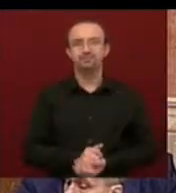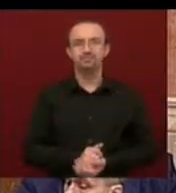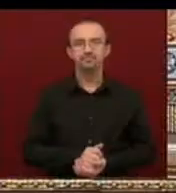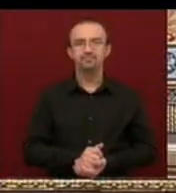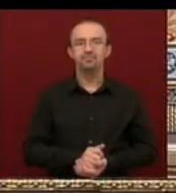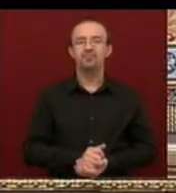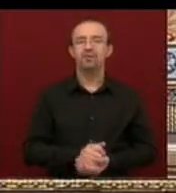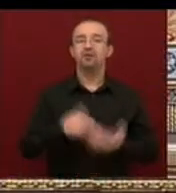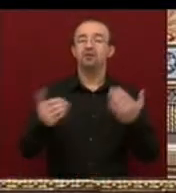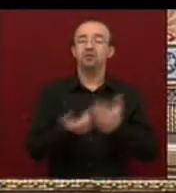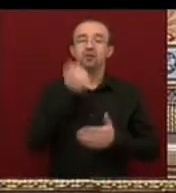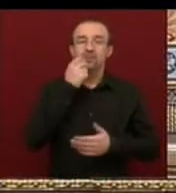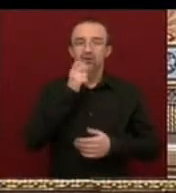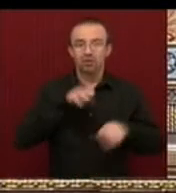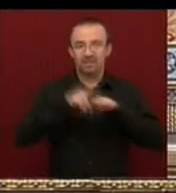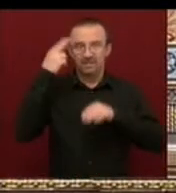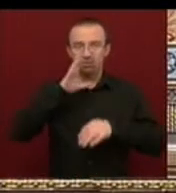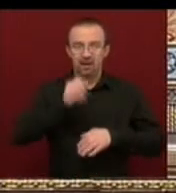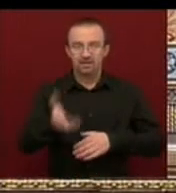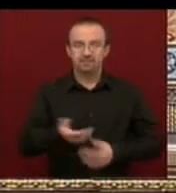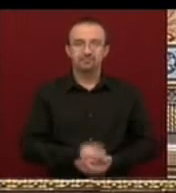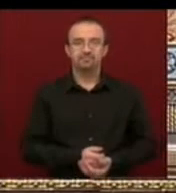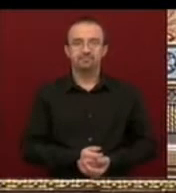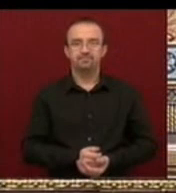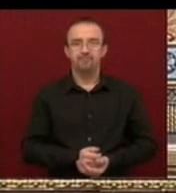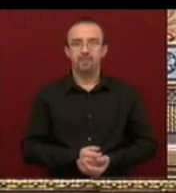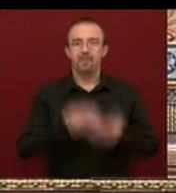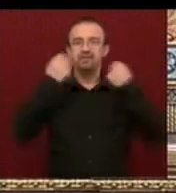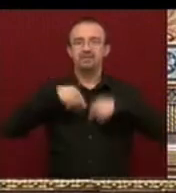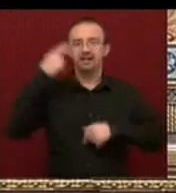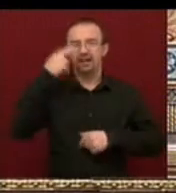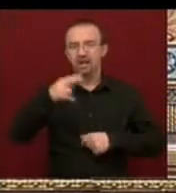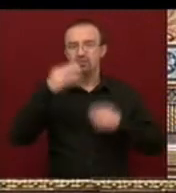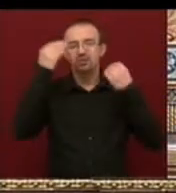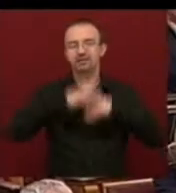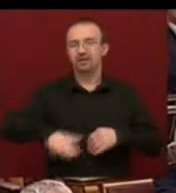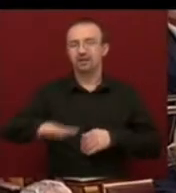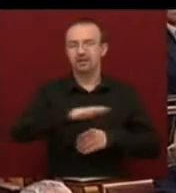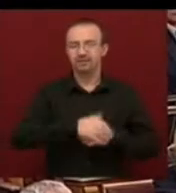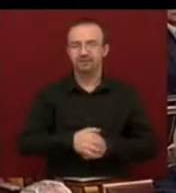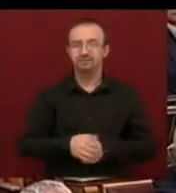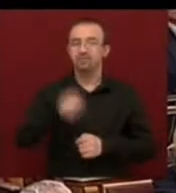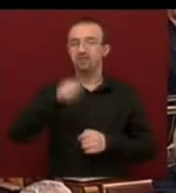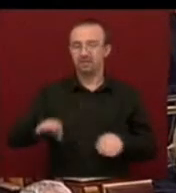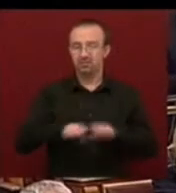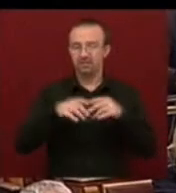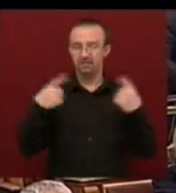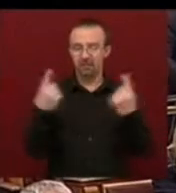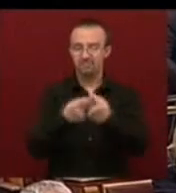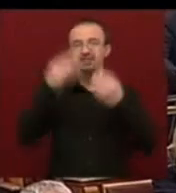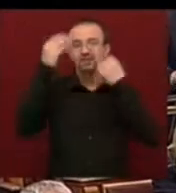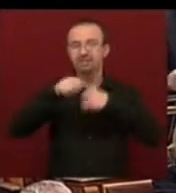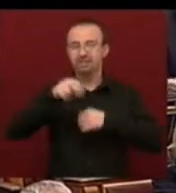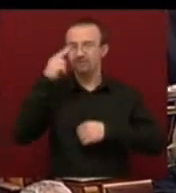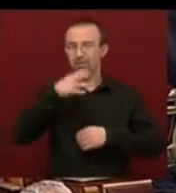Ismét Matolcsi miniszter úrnak adom meg a válaszodásra a szót. Tisztelt elnök úr, tisztelt ház, képviselőtársaim, tisztelt